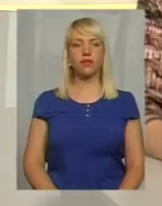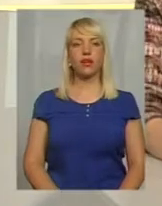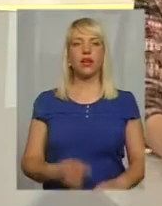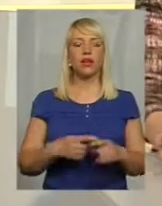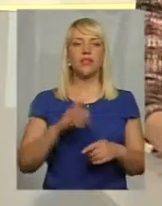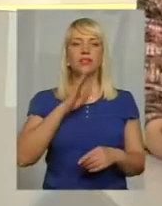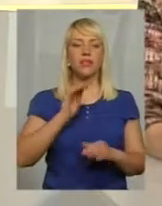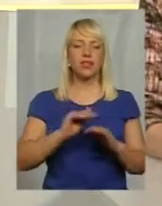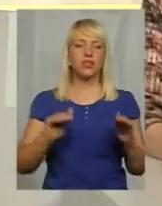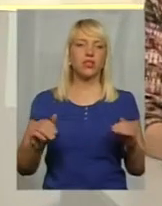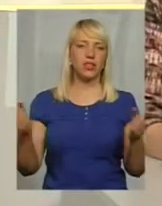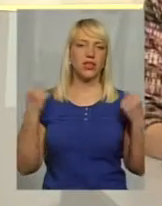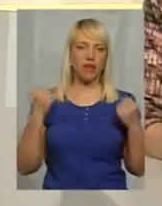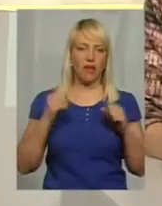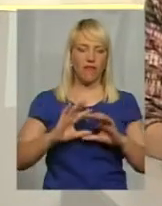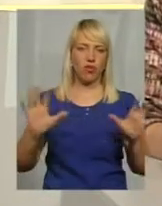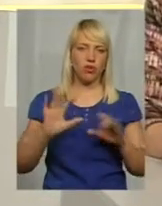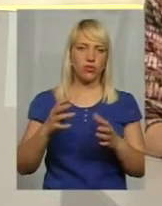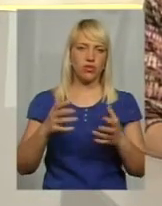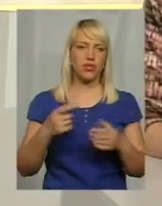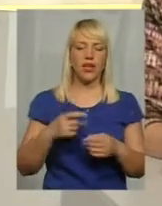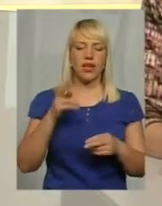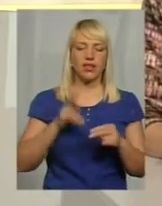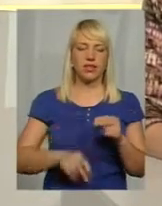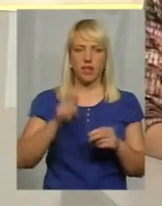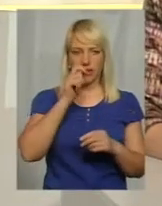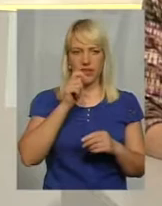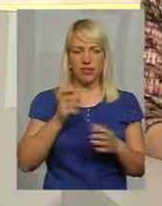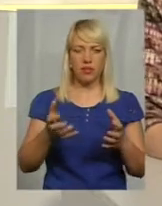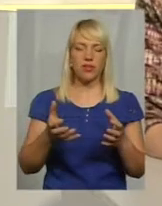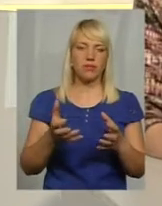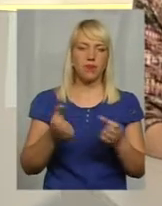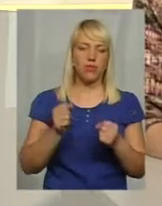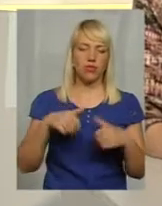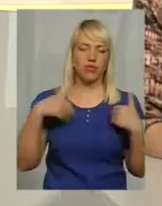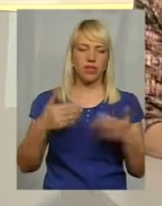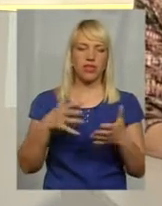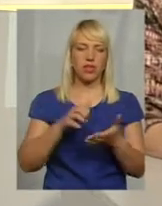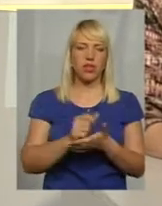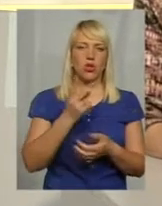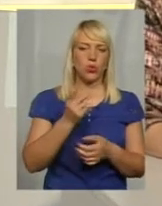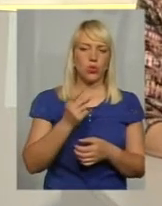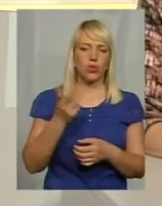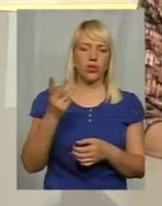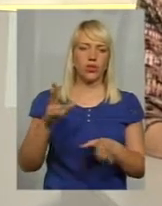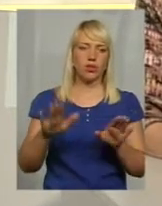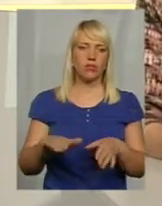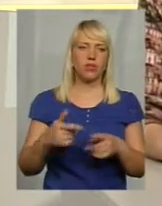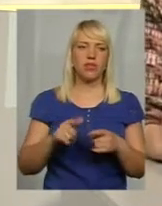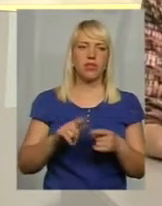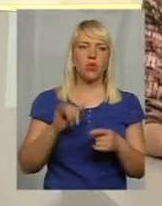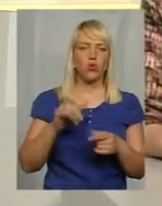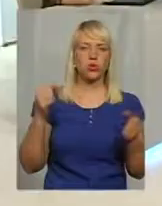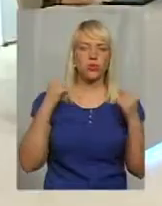Чотири волейболістки з кінця квітня вже приймають вітання, бо посіли друге і третє місця у дитячій спортивній волейбольній лізі.